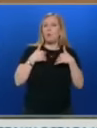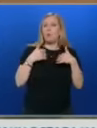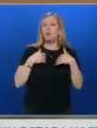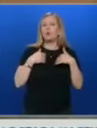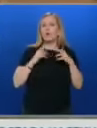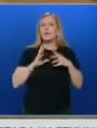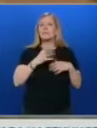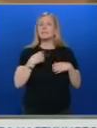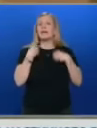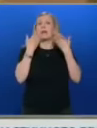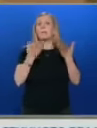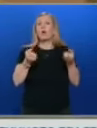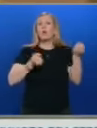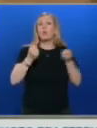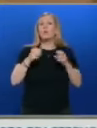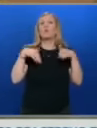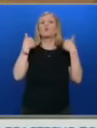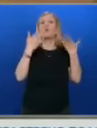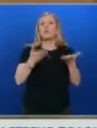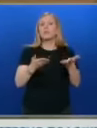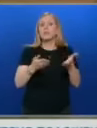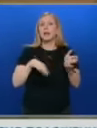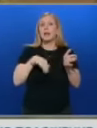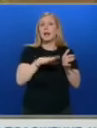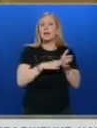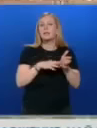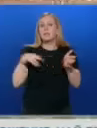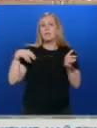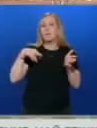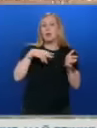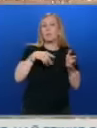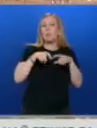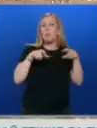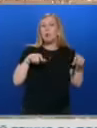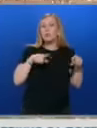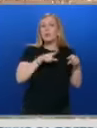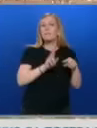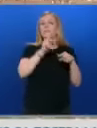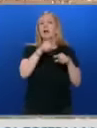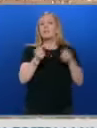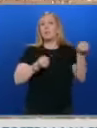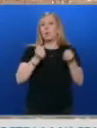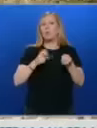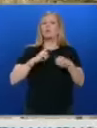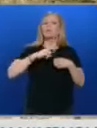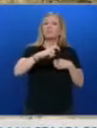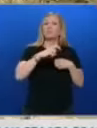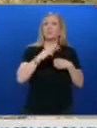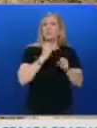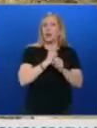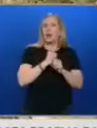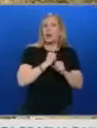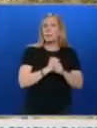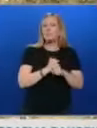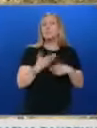колата да стои от другата страна на реката и да минаваме по мощно и да пътуваме с колата. Трайното решение на проблема е построяване на стабилен,